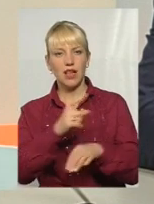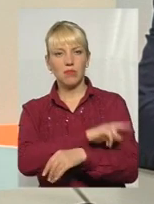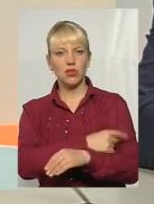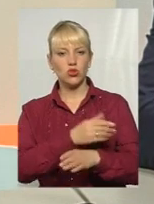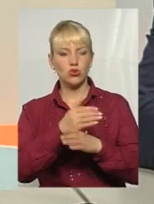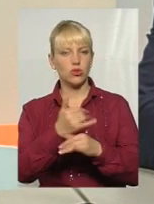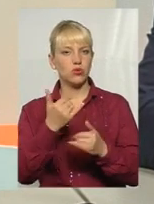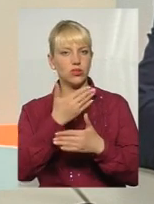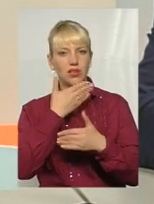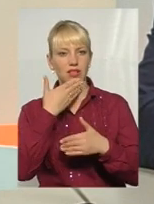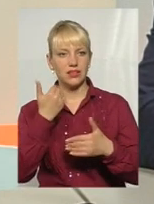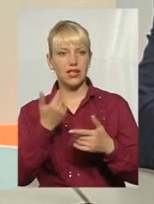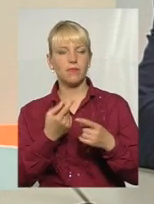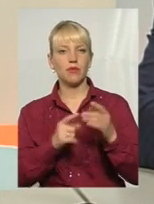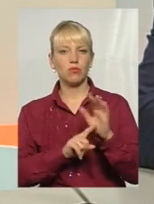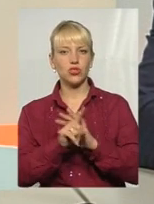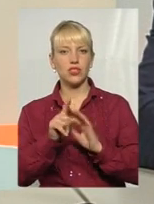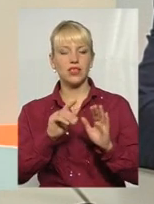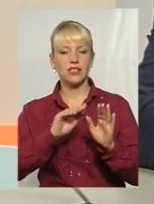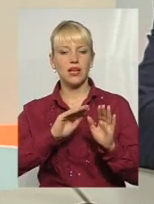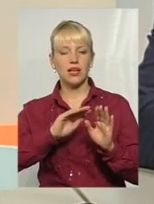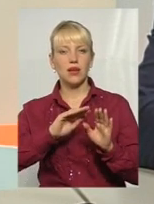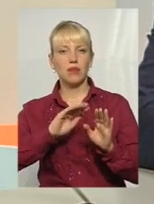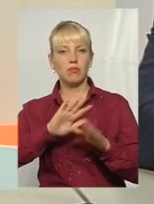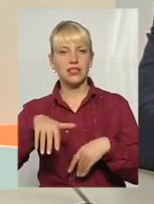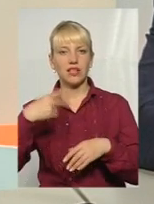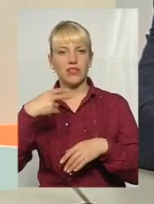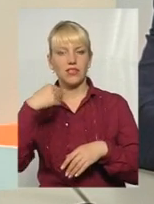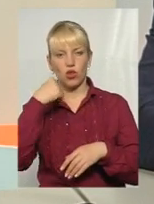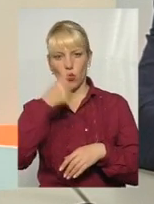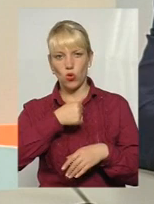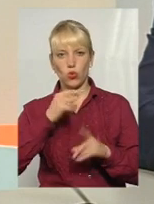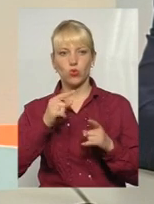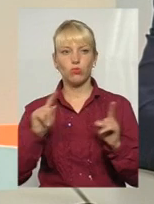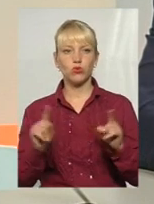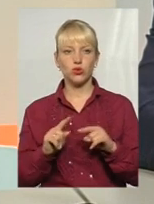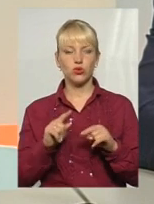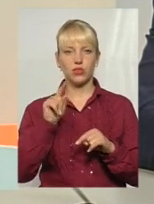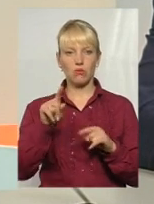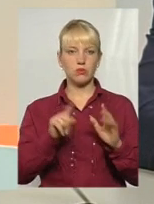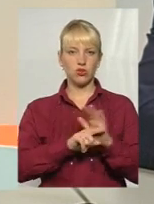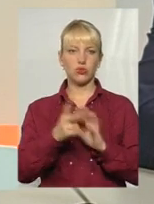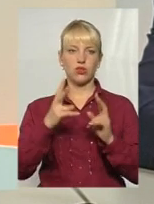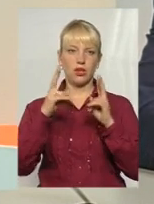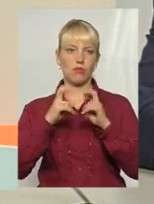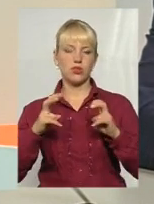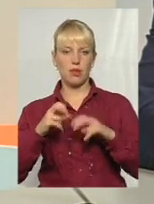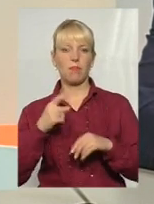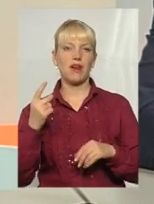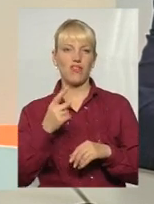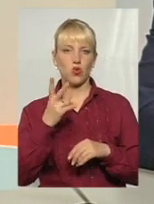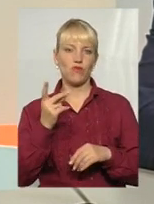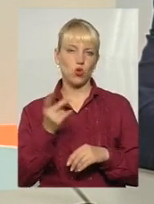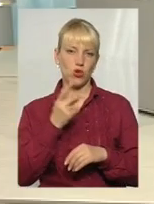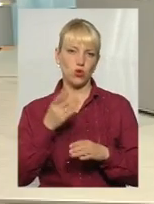йде. Вона десь приблизно почнеться після 2020 року, тому що там треба спочатку розібратися з первінкою і вторінкою.